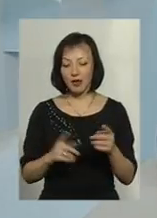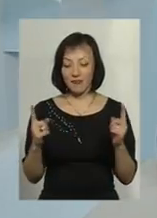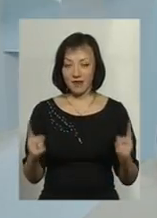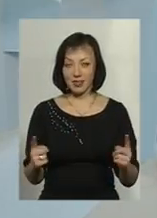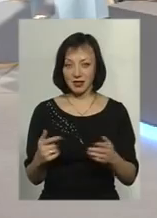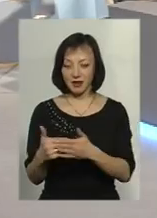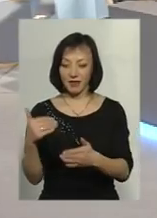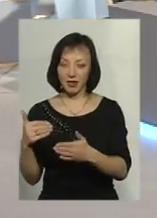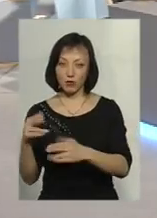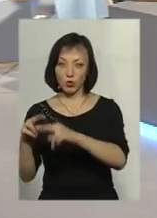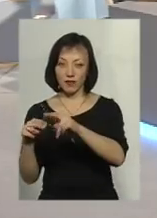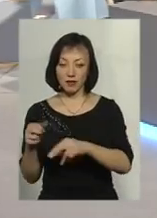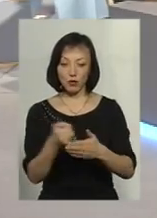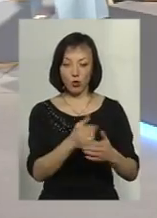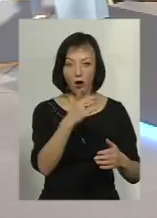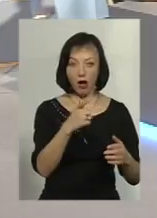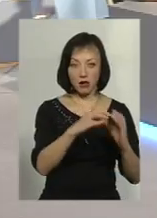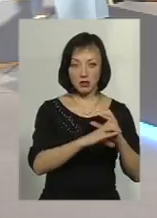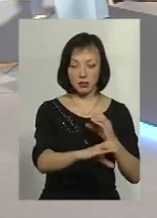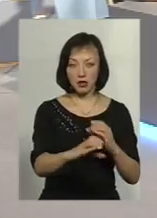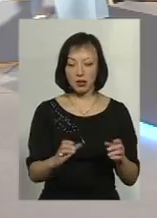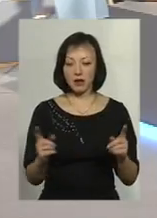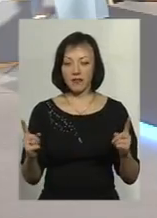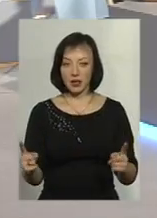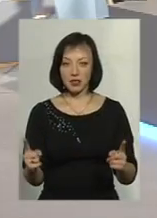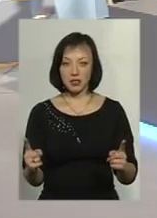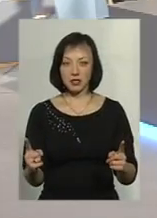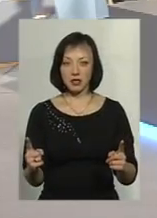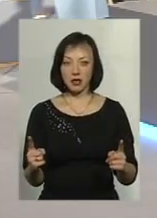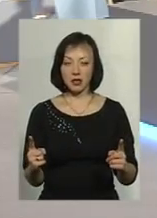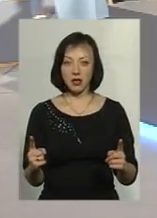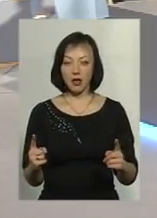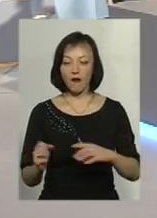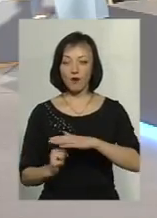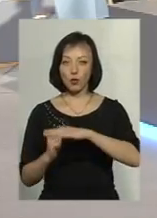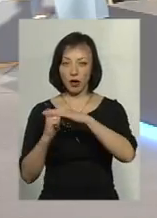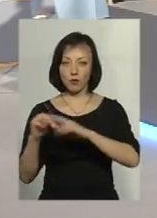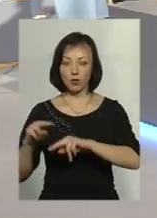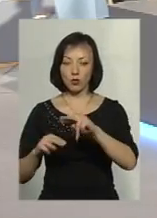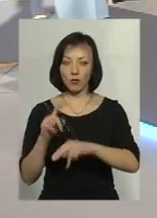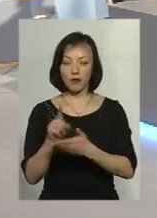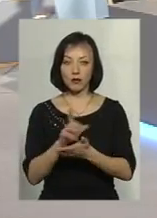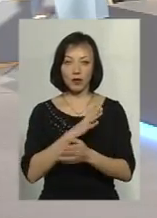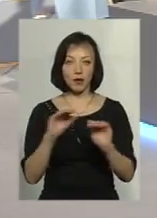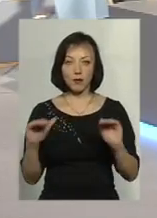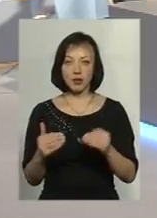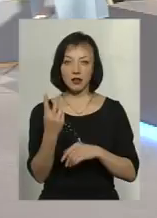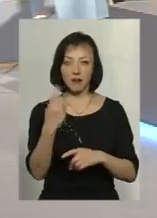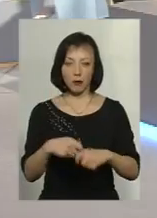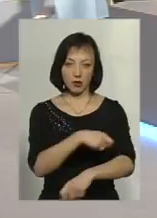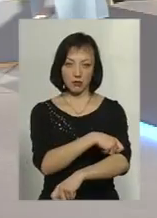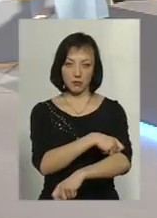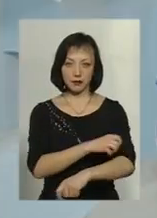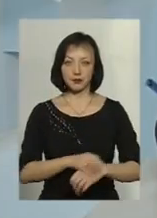далі. Так от, для газопроводів низького тиску мінімальна відстань до фундаментів будь-яких будівлі, споруд повинна бути не менше 2 метри.